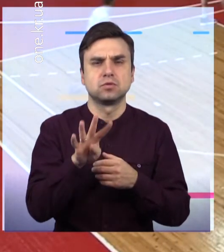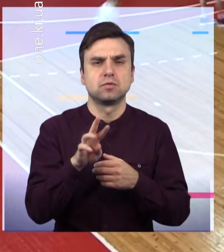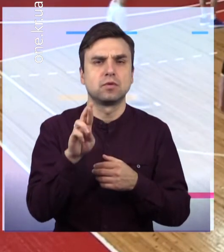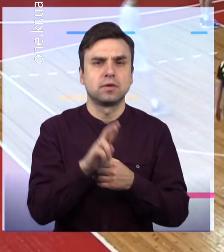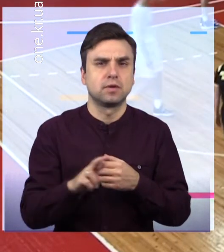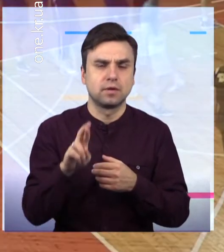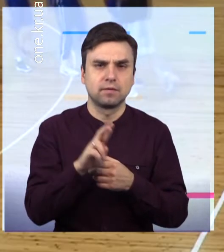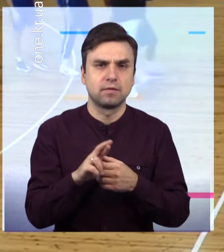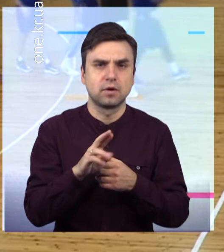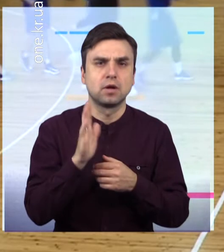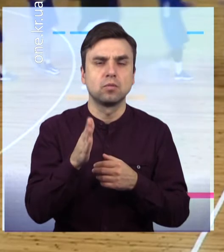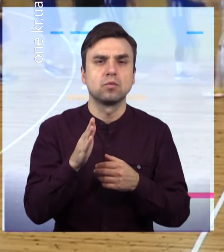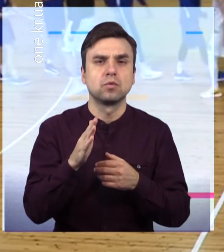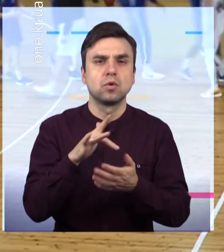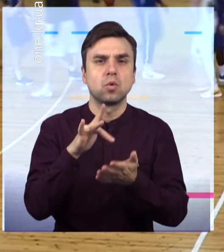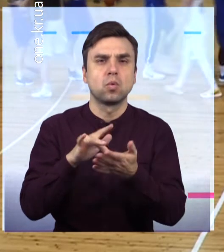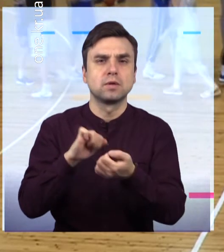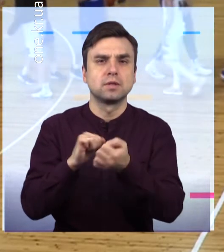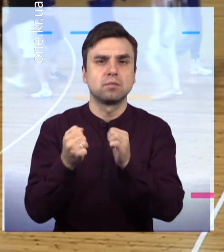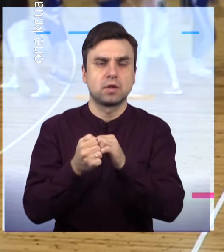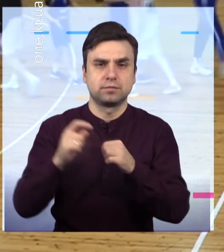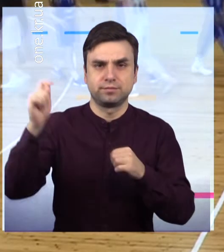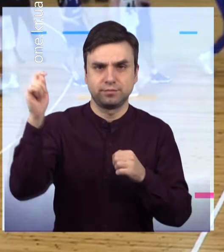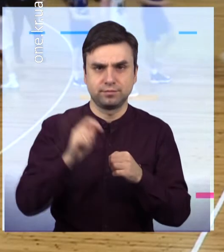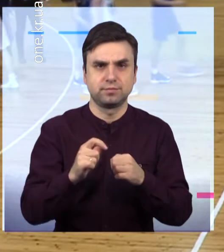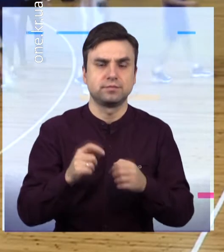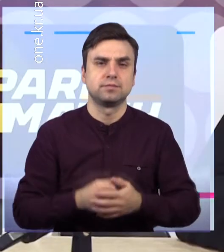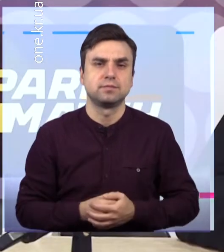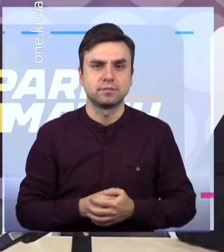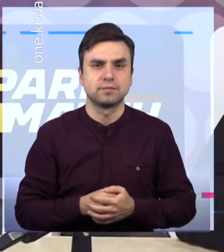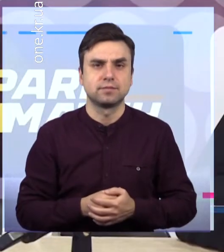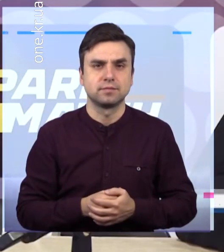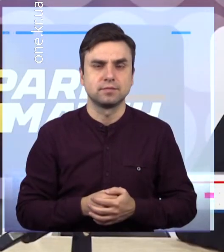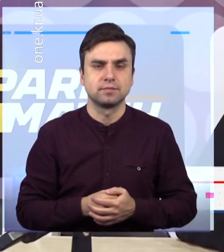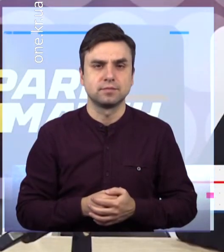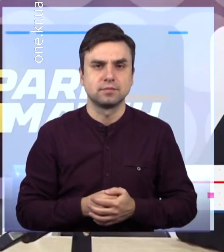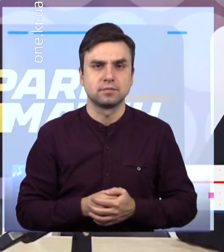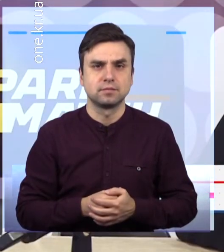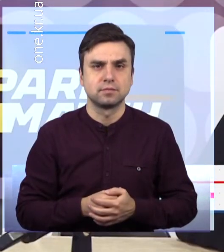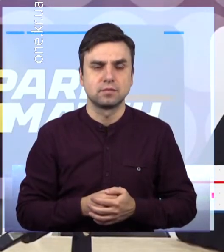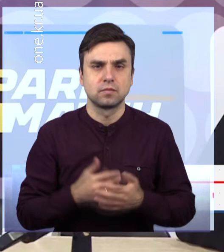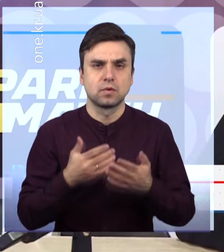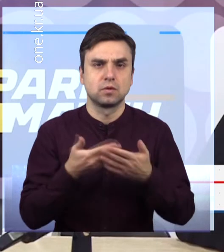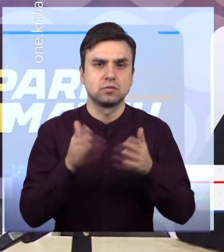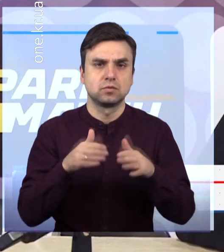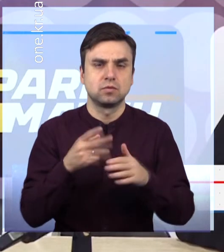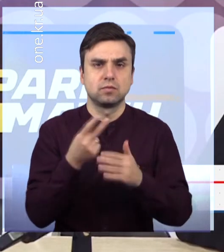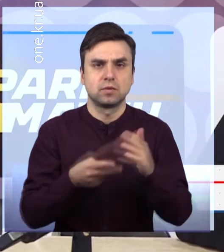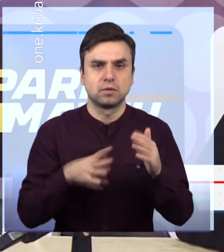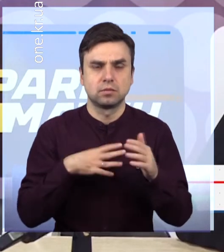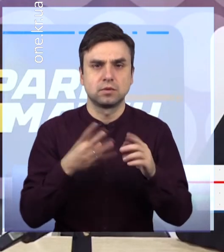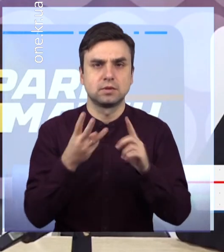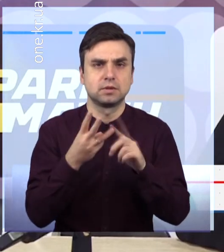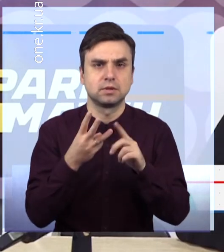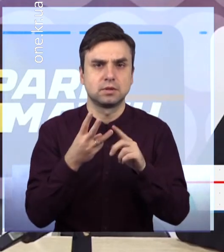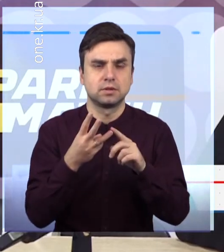завітає команда з Кам'янського Прометей-2 ДДТУ Опять провалили третю четверть, тобто 25